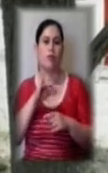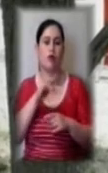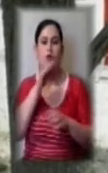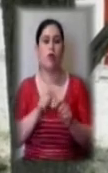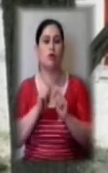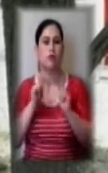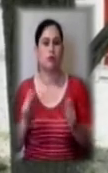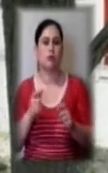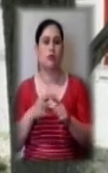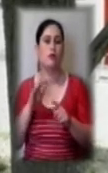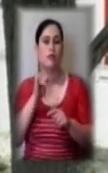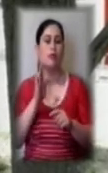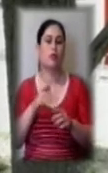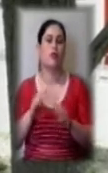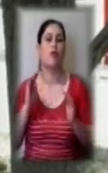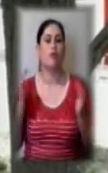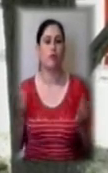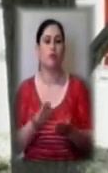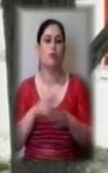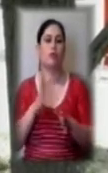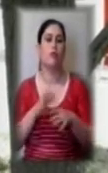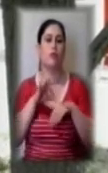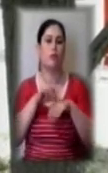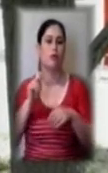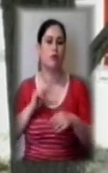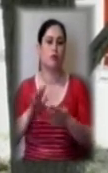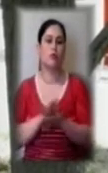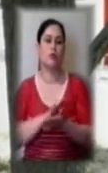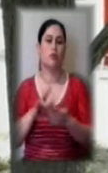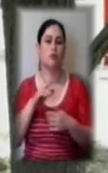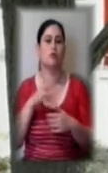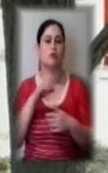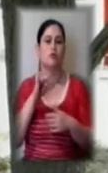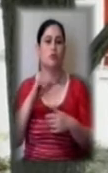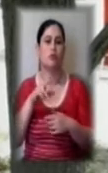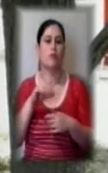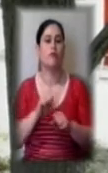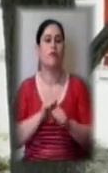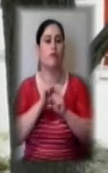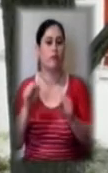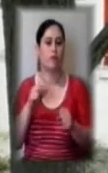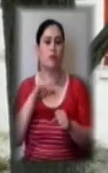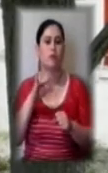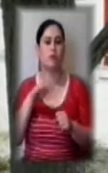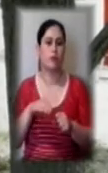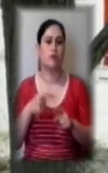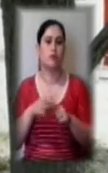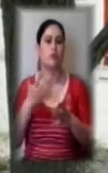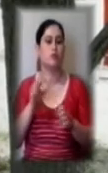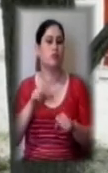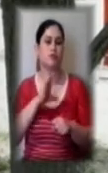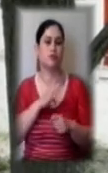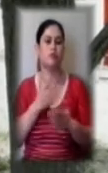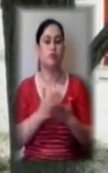буйкове огородження, є проведені роботи з очищення від сторонніх предметів, від вибуху небезпечних предметів. Якщо такі могли, мали місце там,